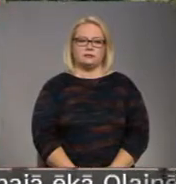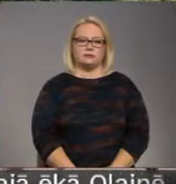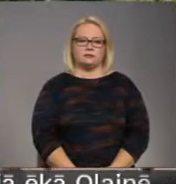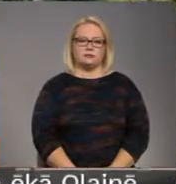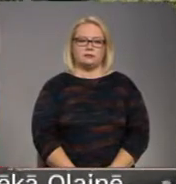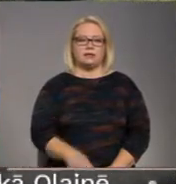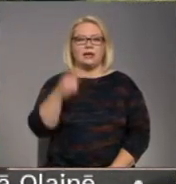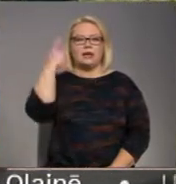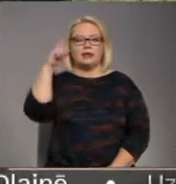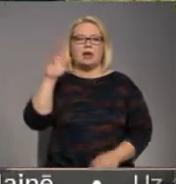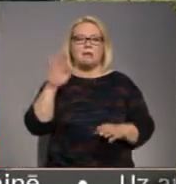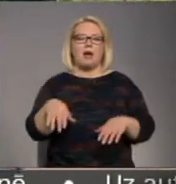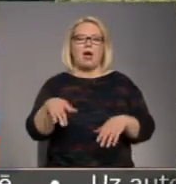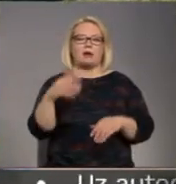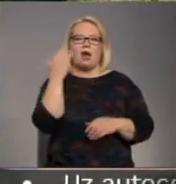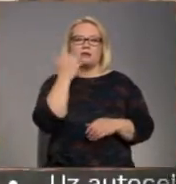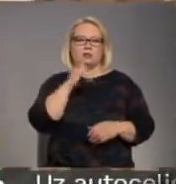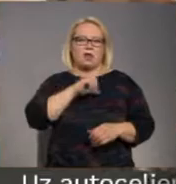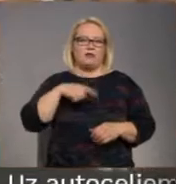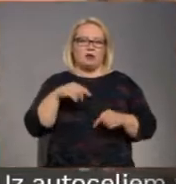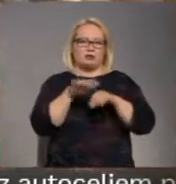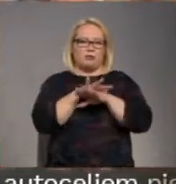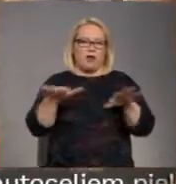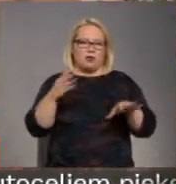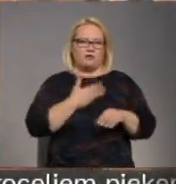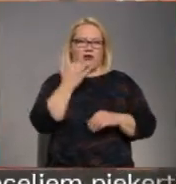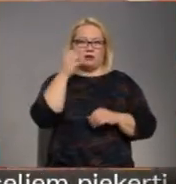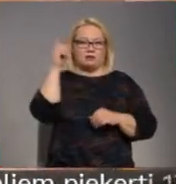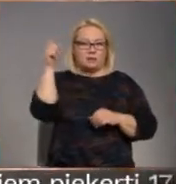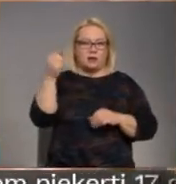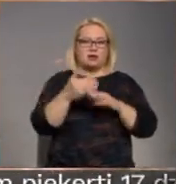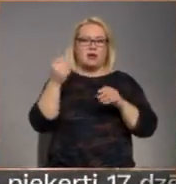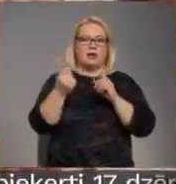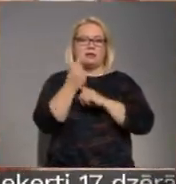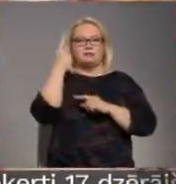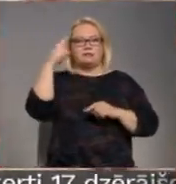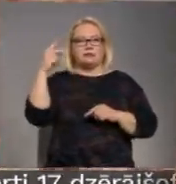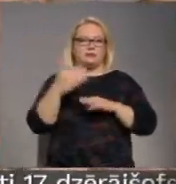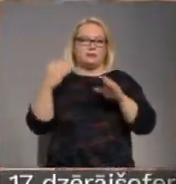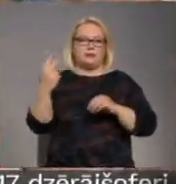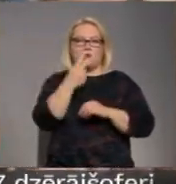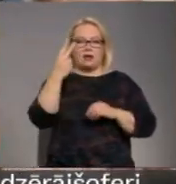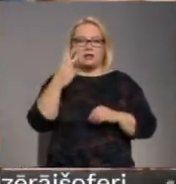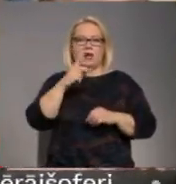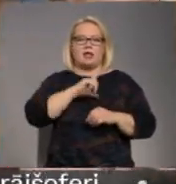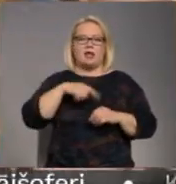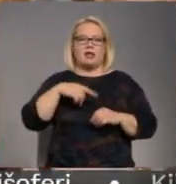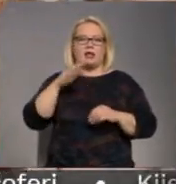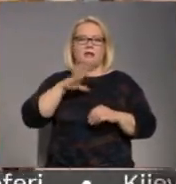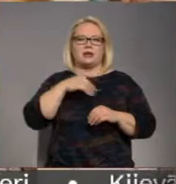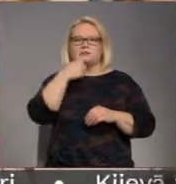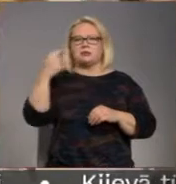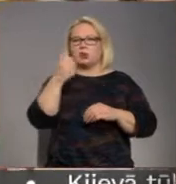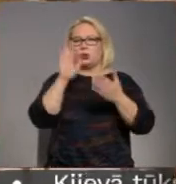Ideja par diesporas bērnu himnu radusies pirms diviem gadiem, kad gaisā virmoja valsts simtgadas vēsmas un notika